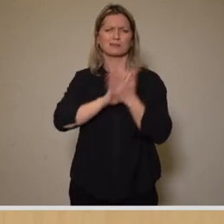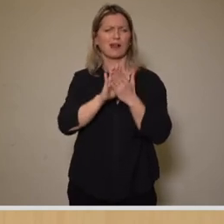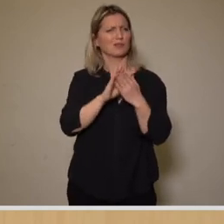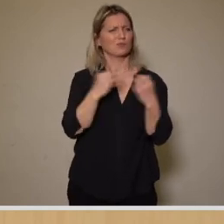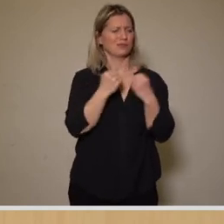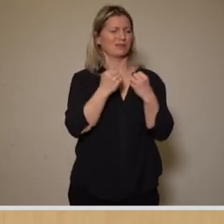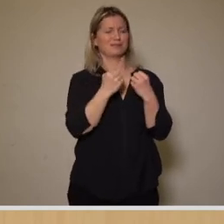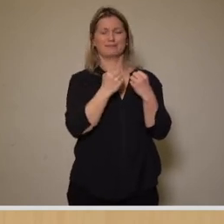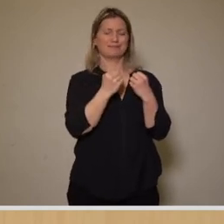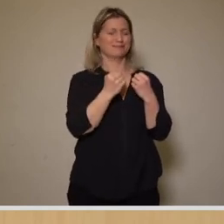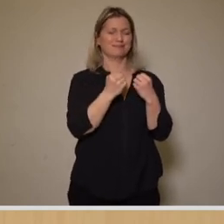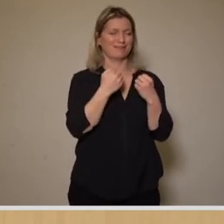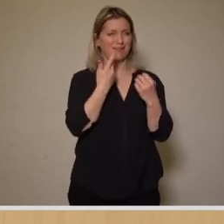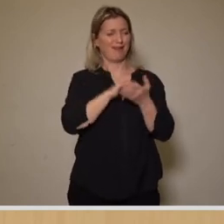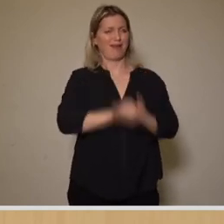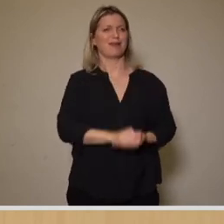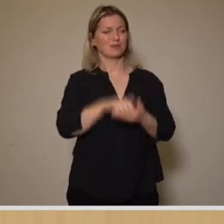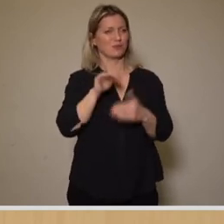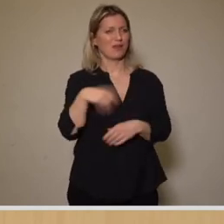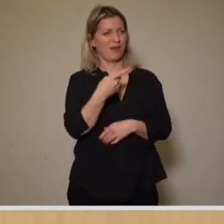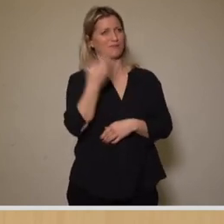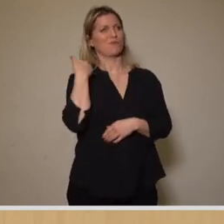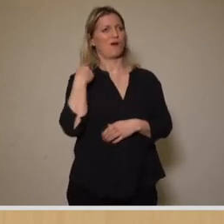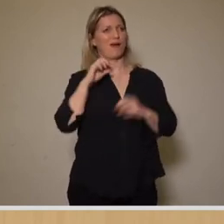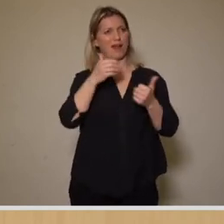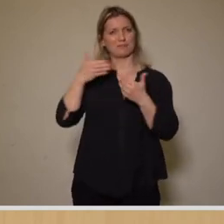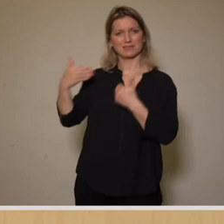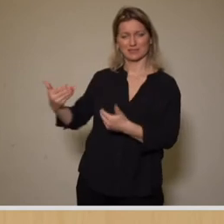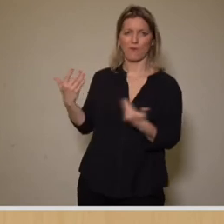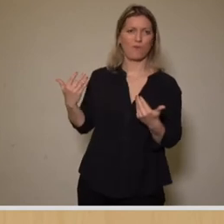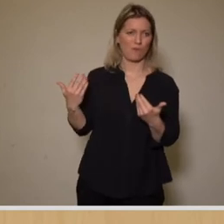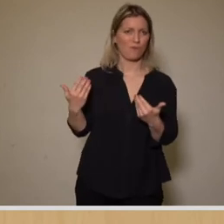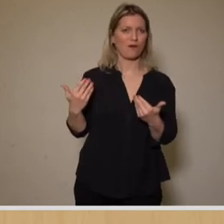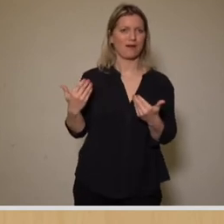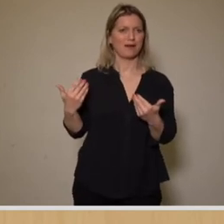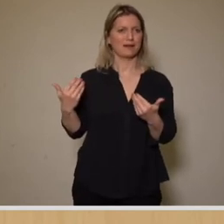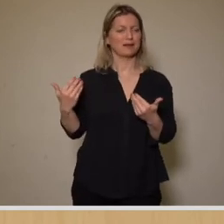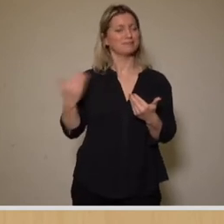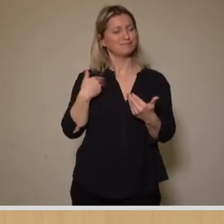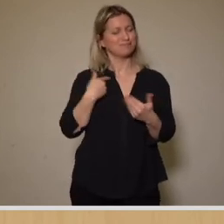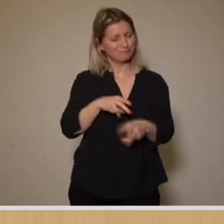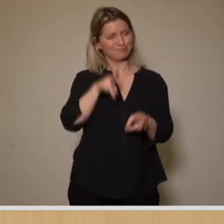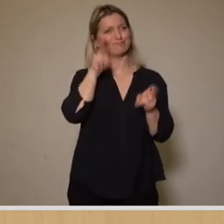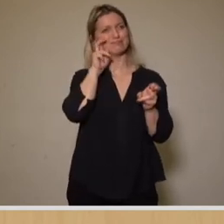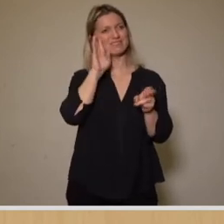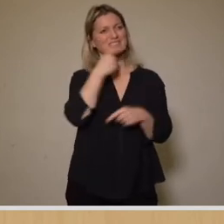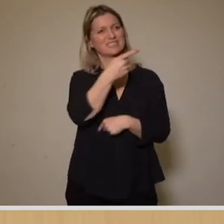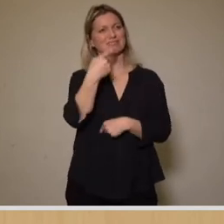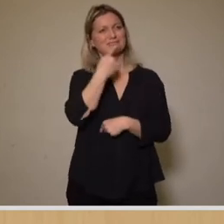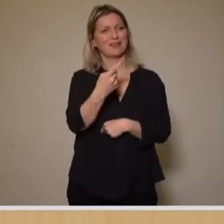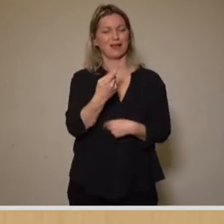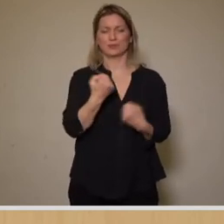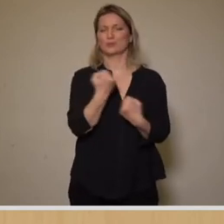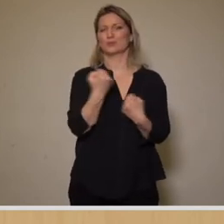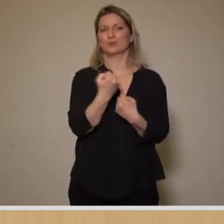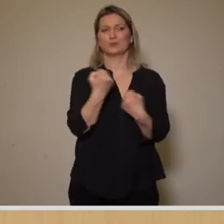erzählt, was sie dort erlebt haben. Das war ein unheimliches Gefühl, den Leuten zuzuhören, was sie gespürt haben,